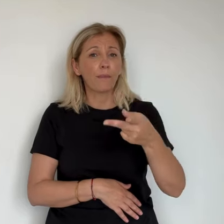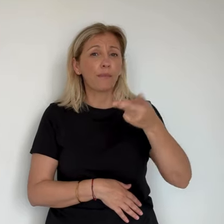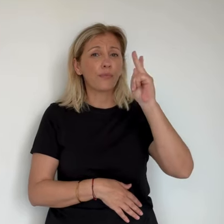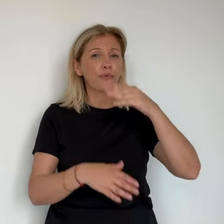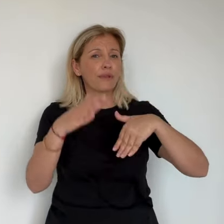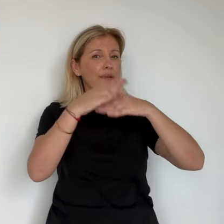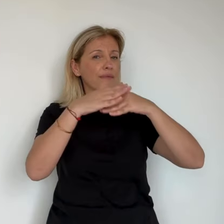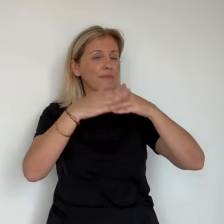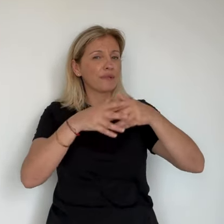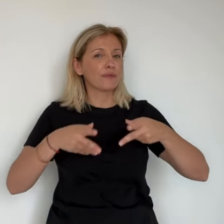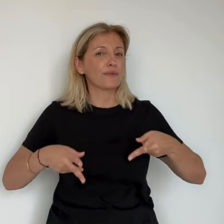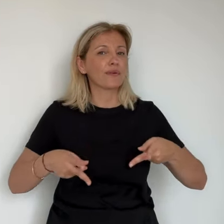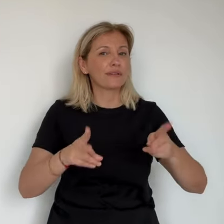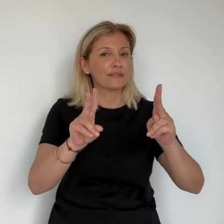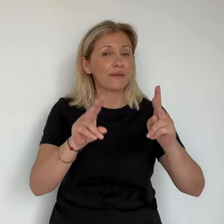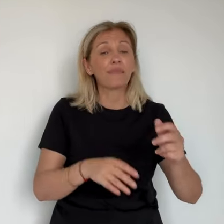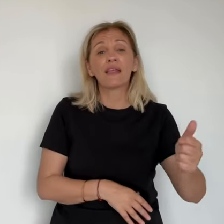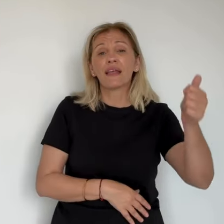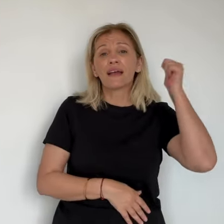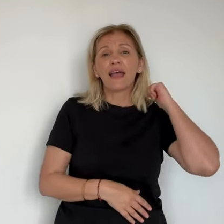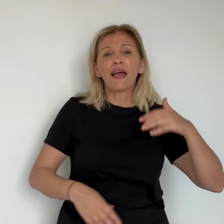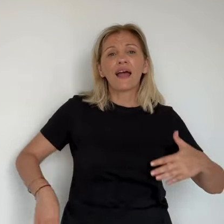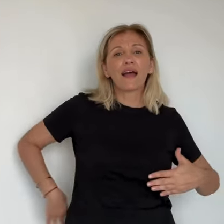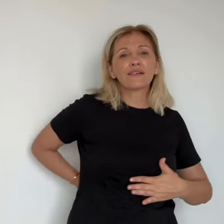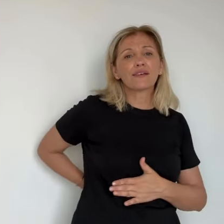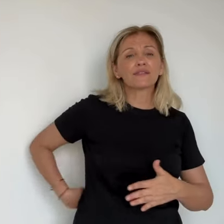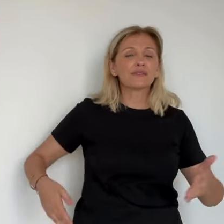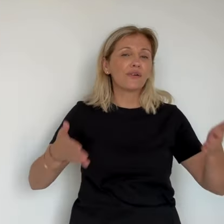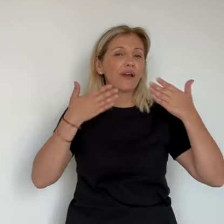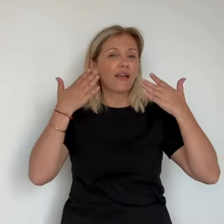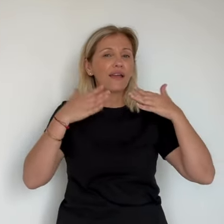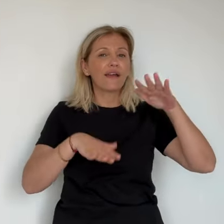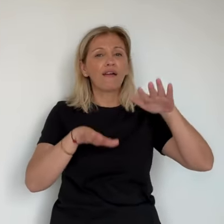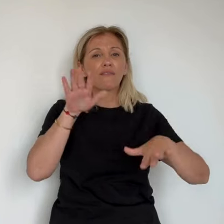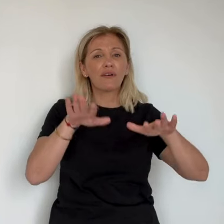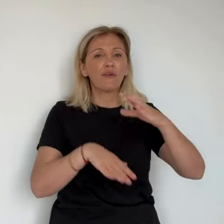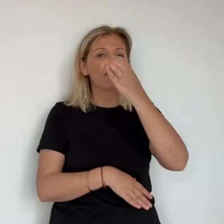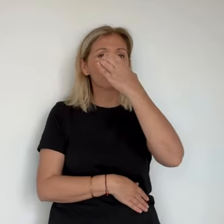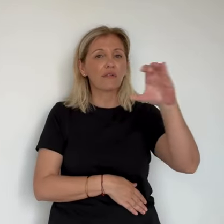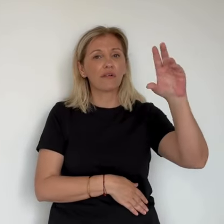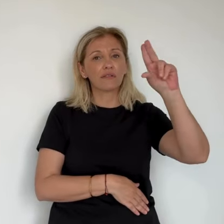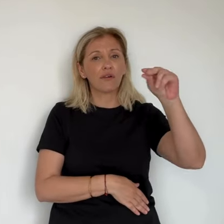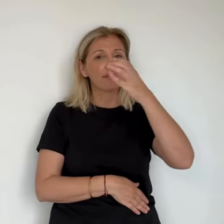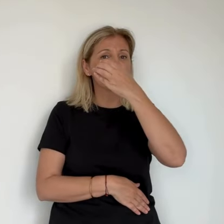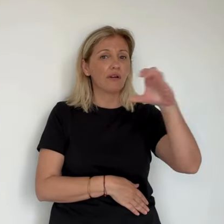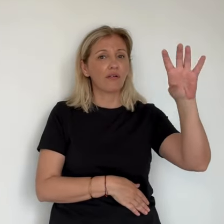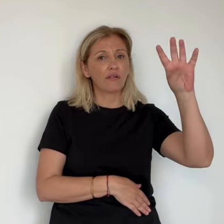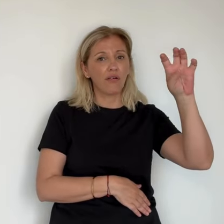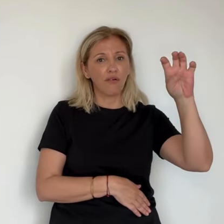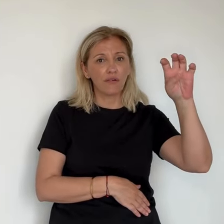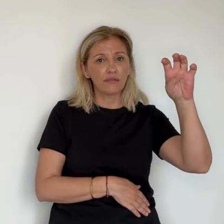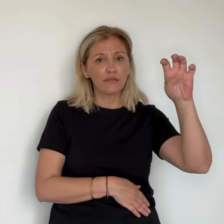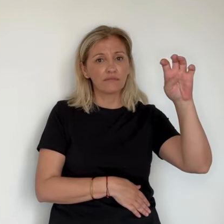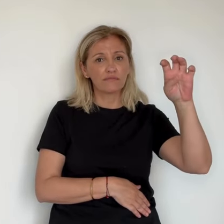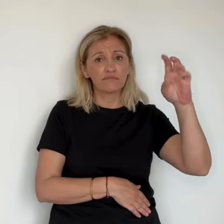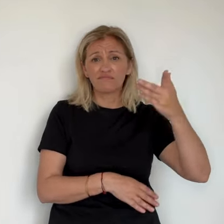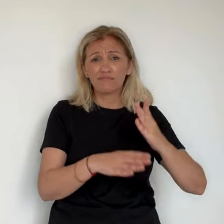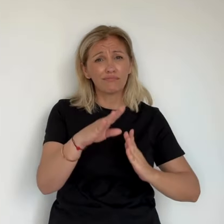Pendant le week-end de Pâques, on a eu jusqu'à 217 microgrammes par mètre cube. Donc presque plus de trois fois